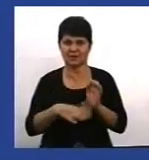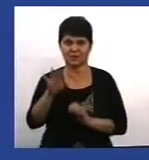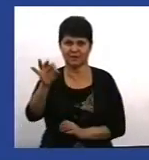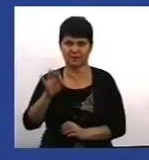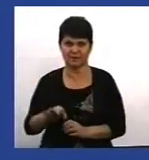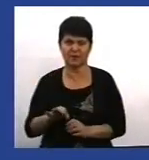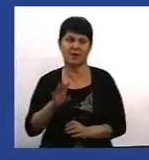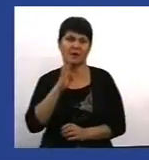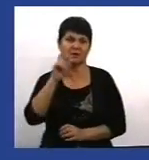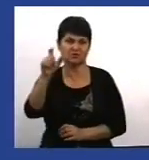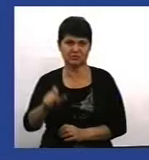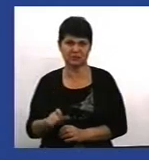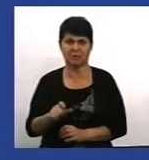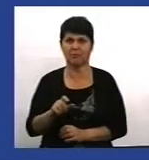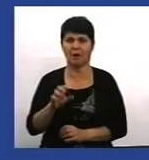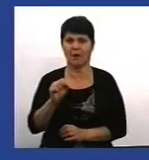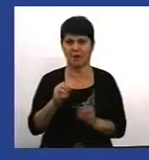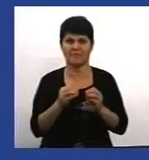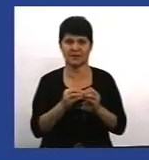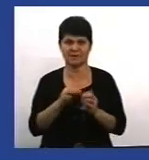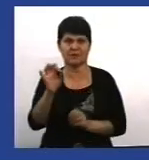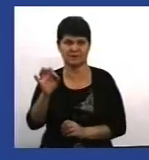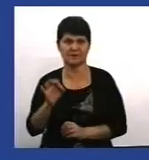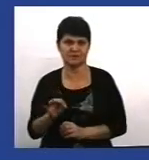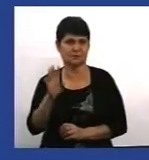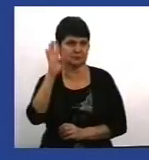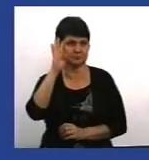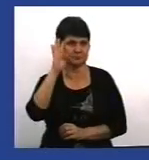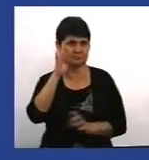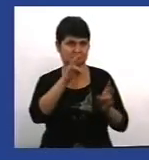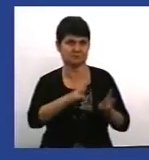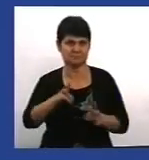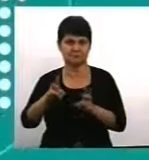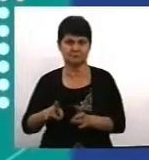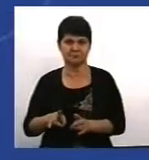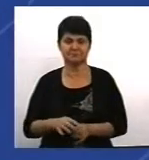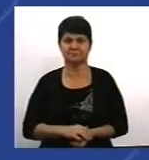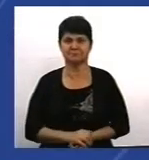подані жінками, у 10% постраждали чоловіки.